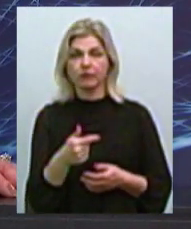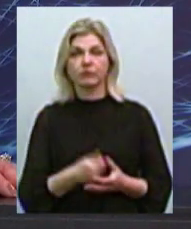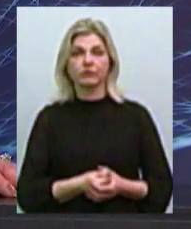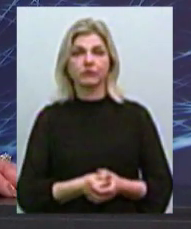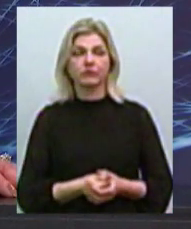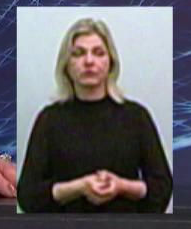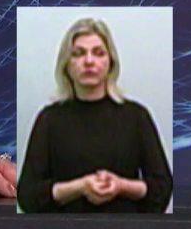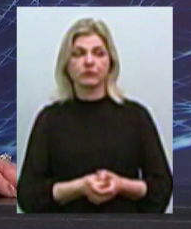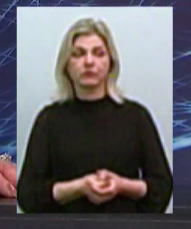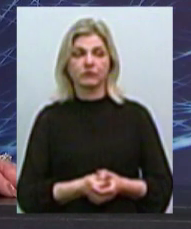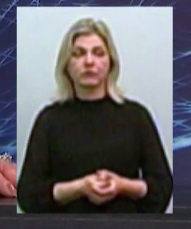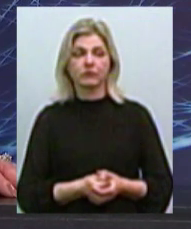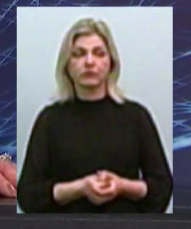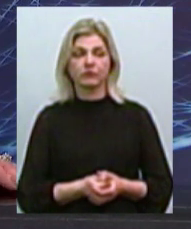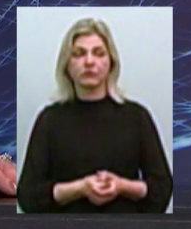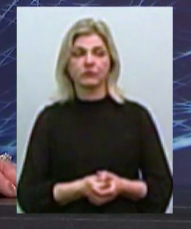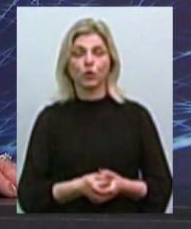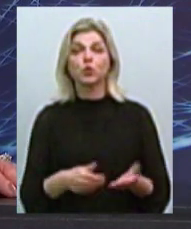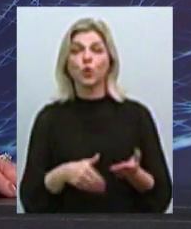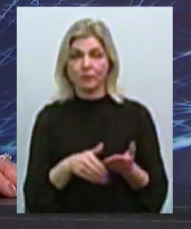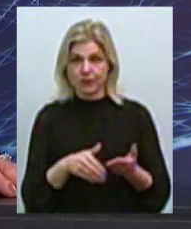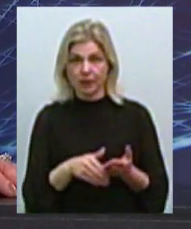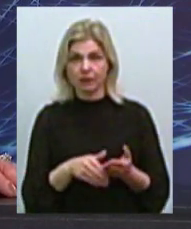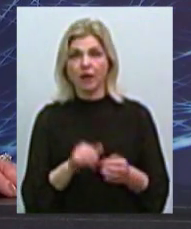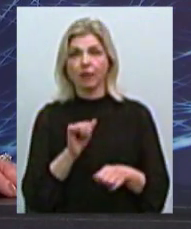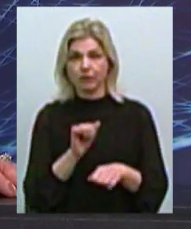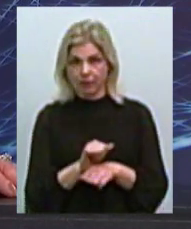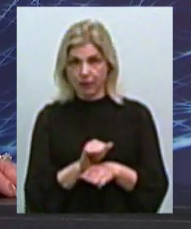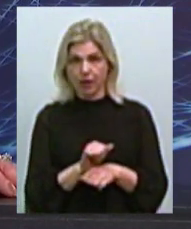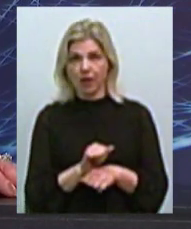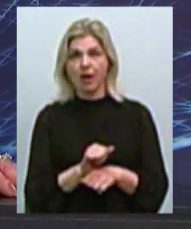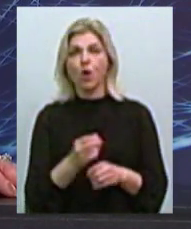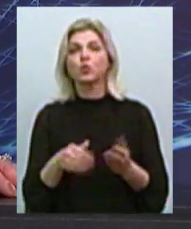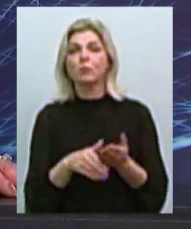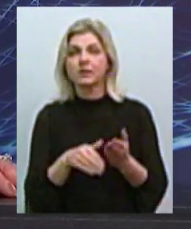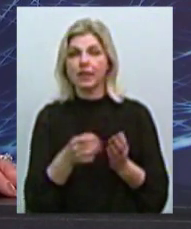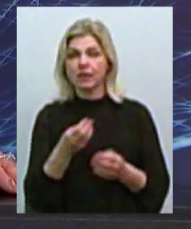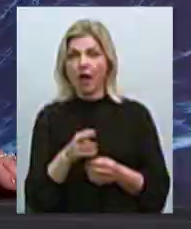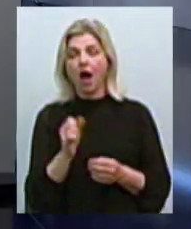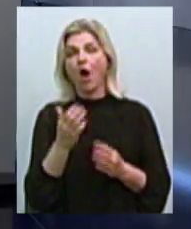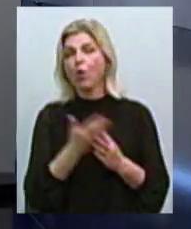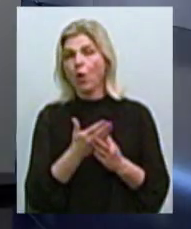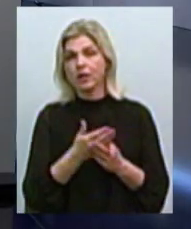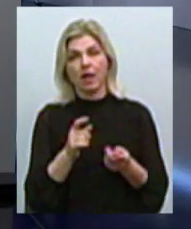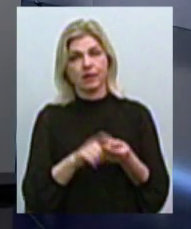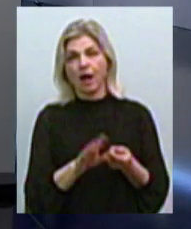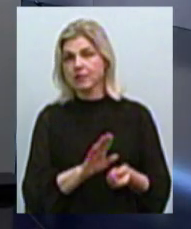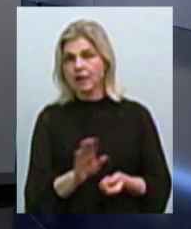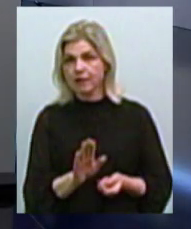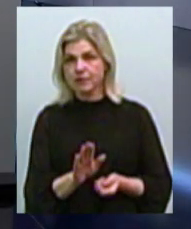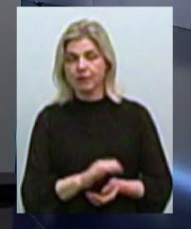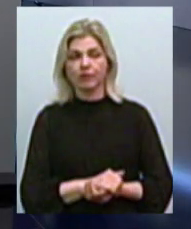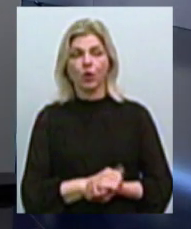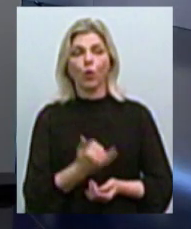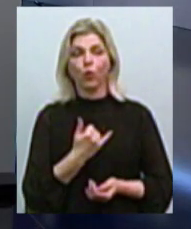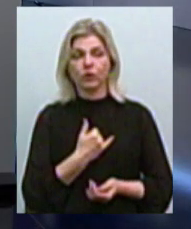на дань субсидии пропоняем и прекращаем, что, льготчиков не касается. У нас